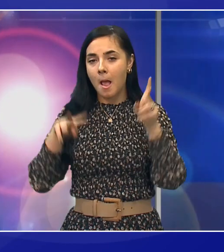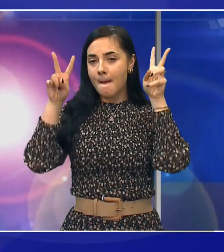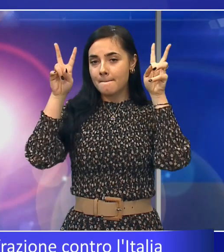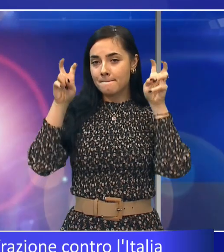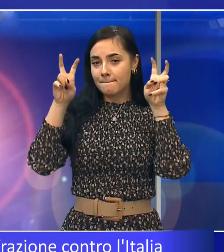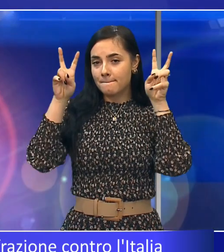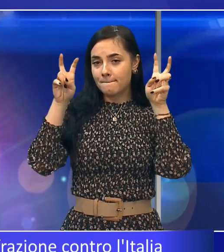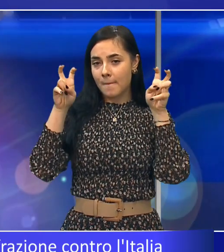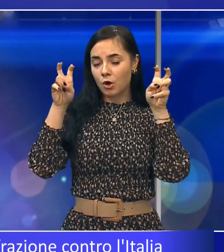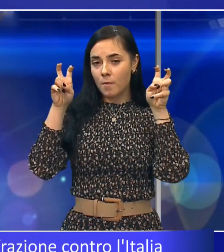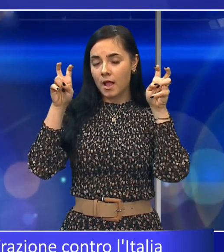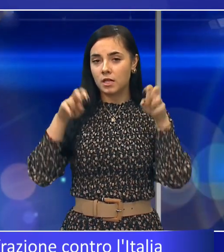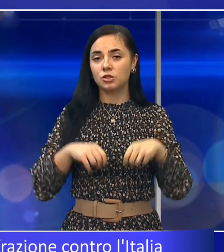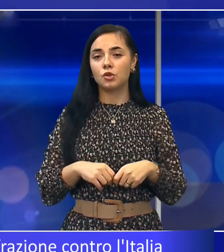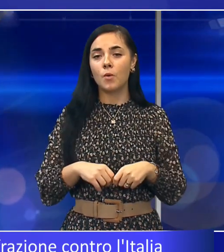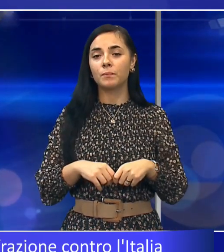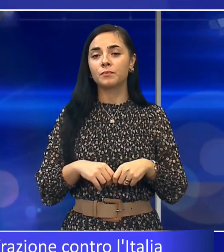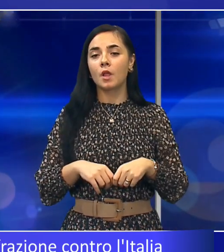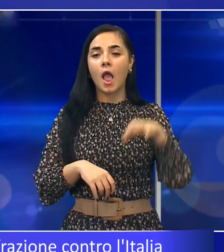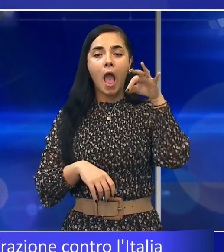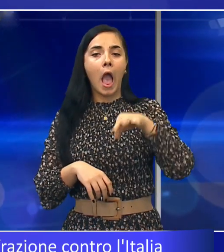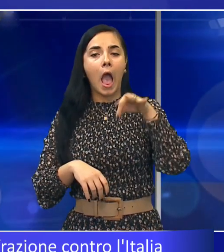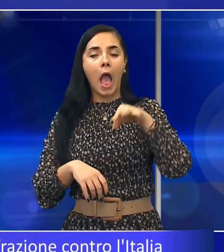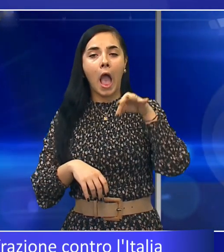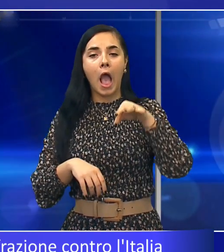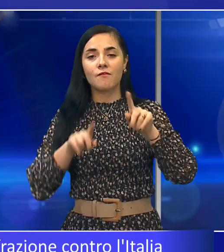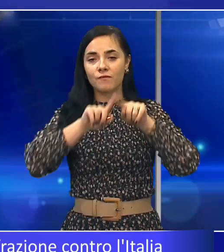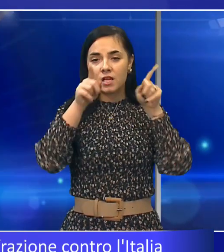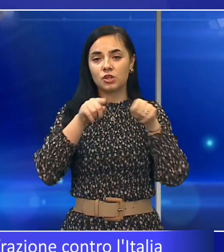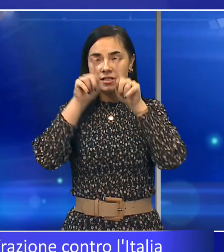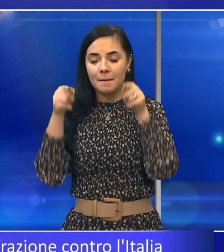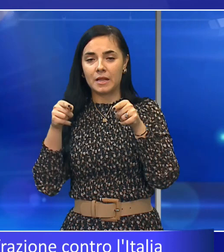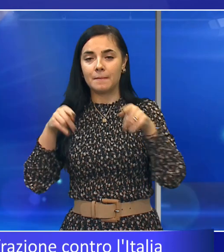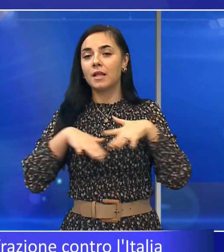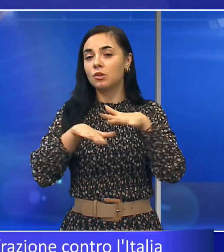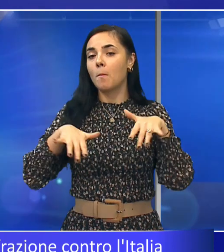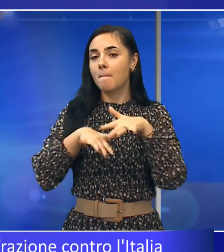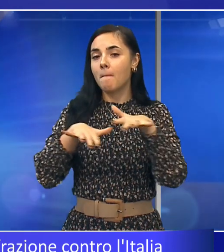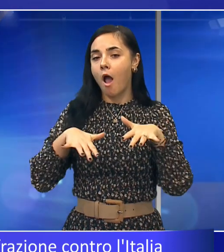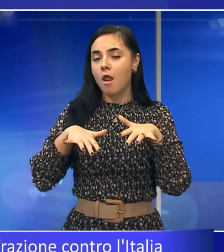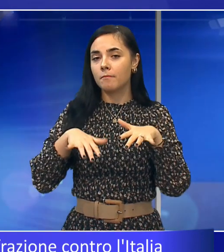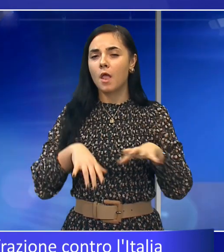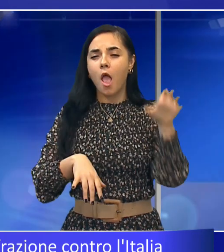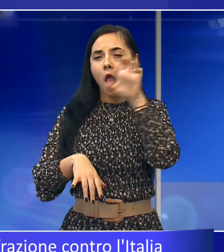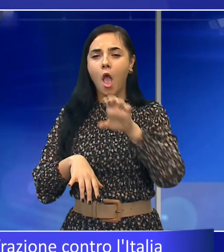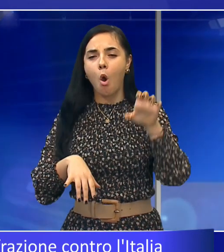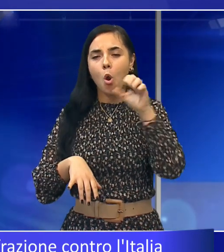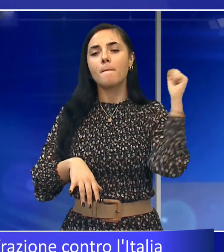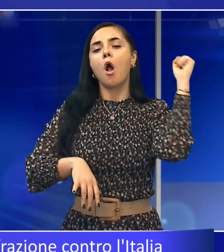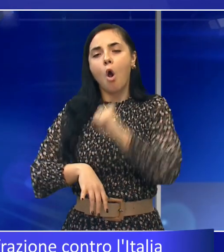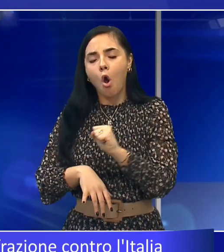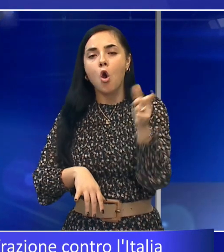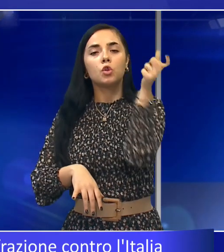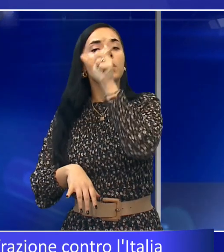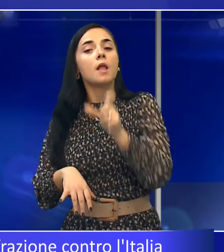contro l'Italia per le concessioni balneari. L'Europa contesta al